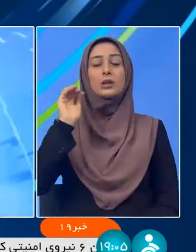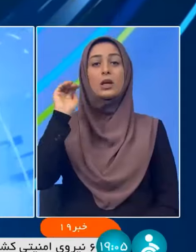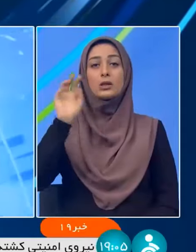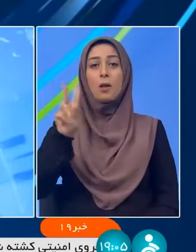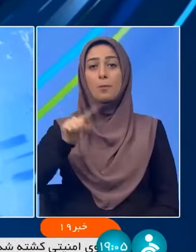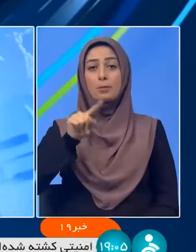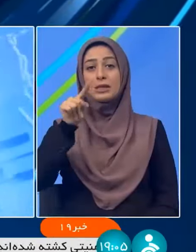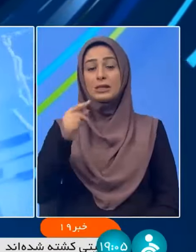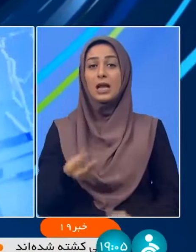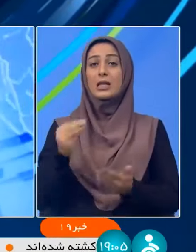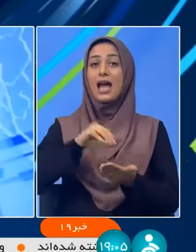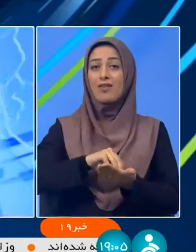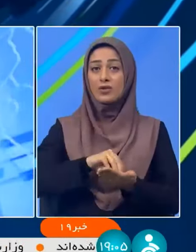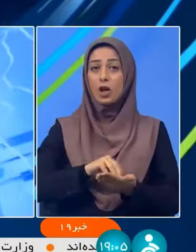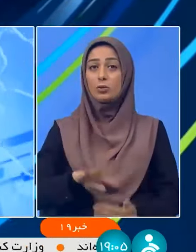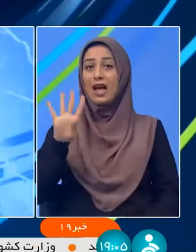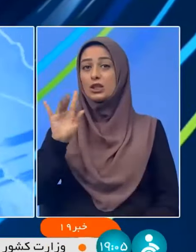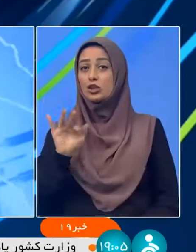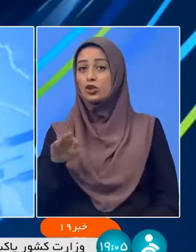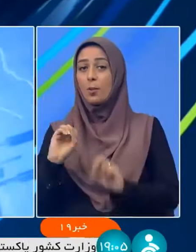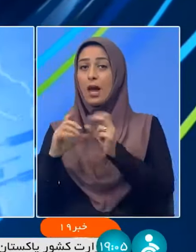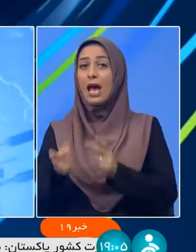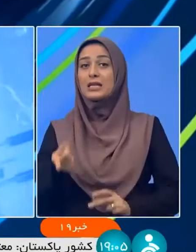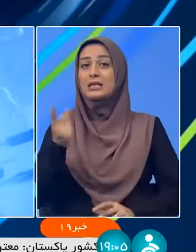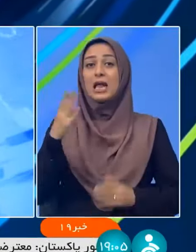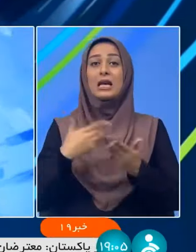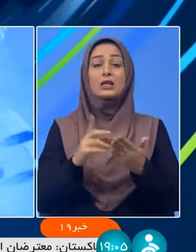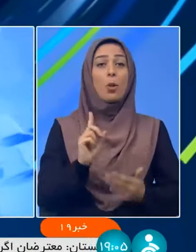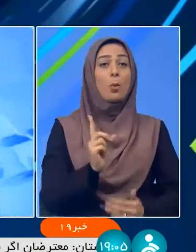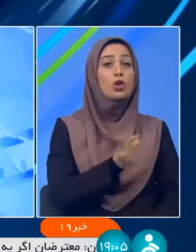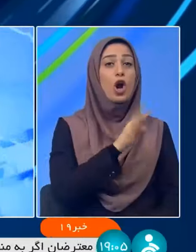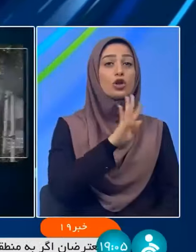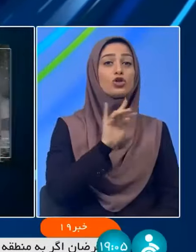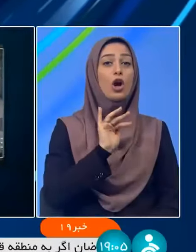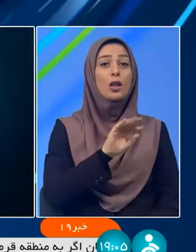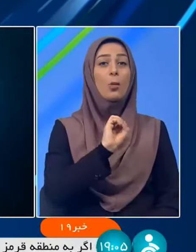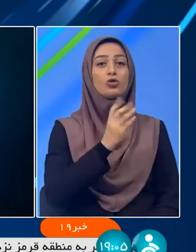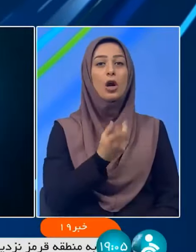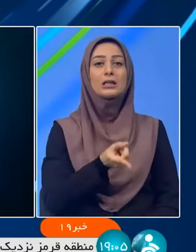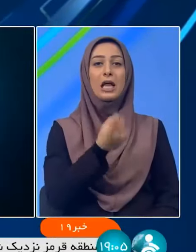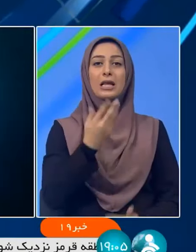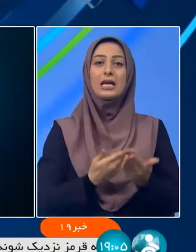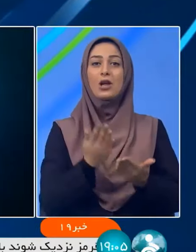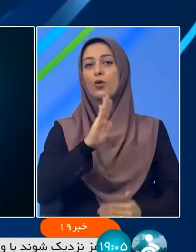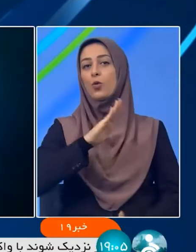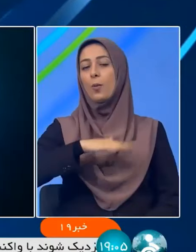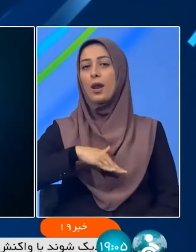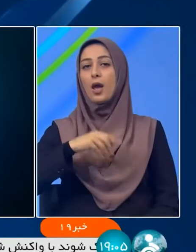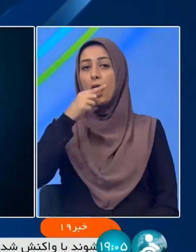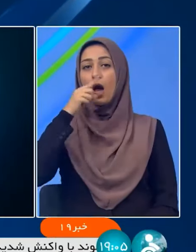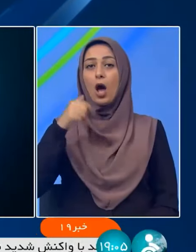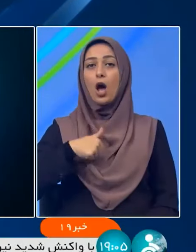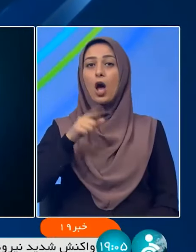افضایش از 4.800.000 تومان تا 14.400.000 تومان خواهد بود به گفته آقای